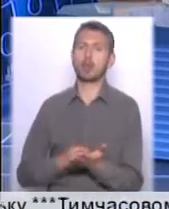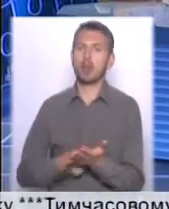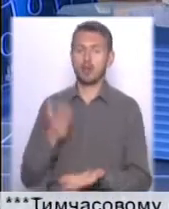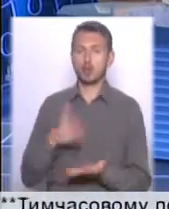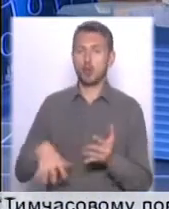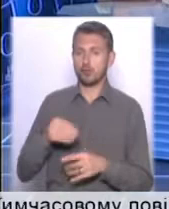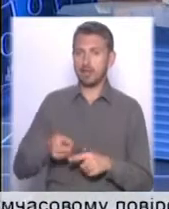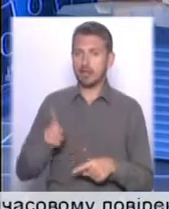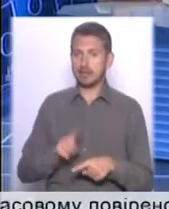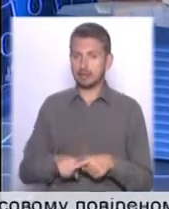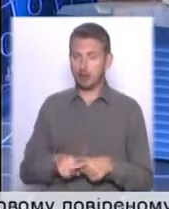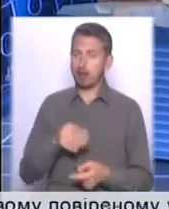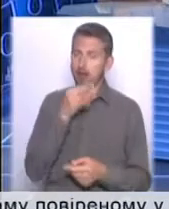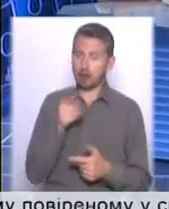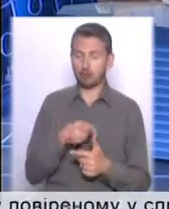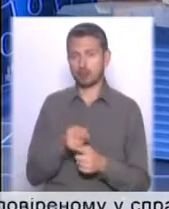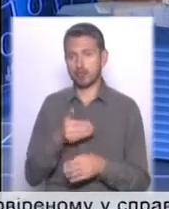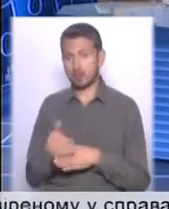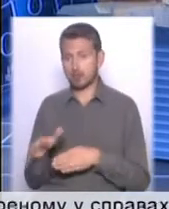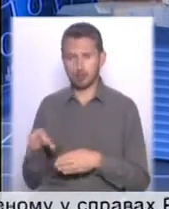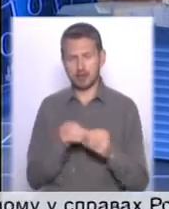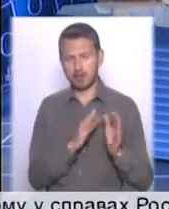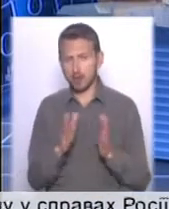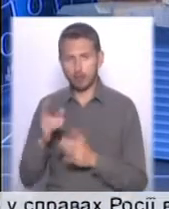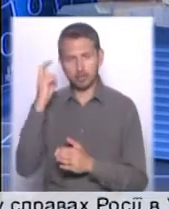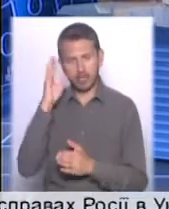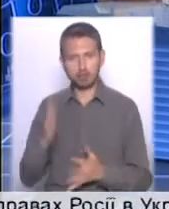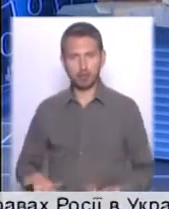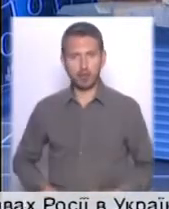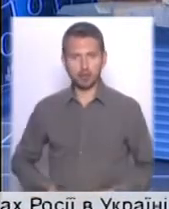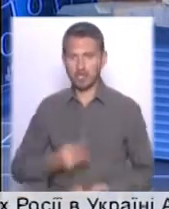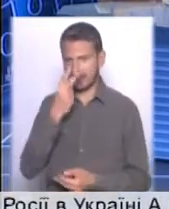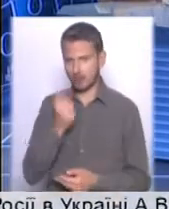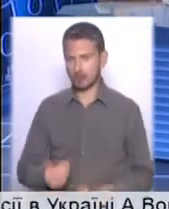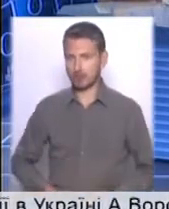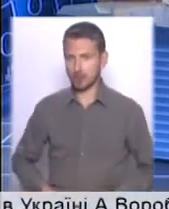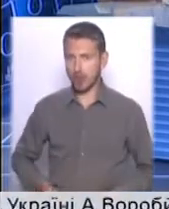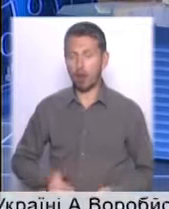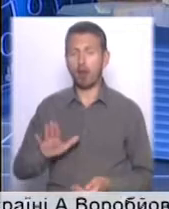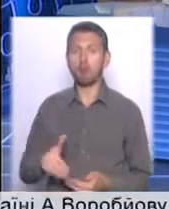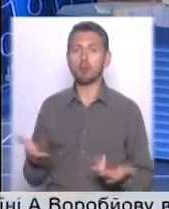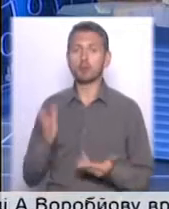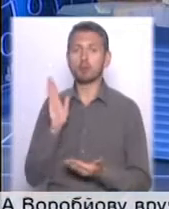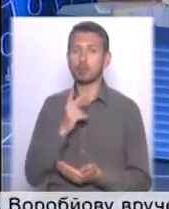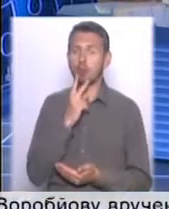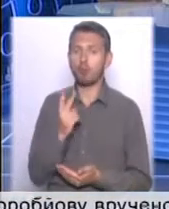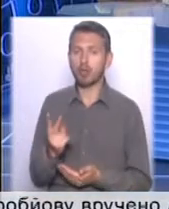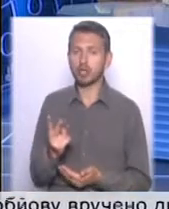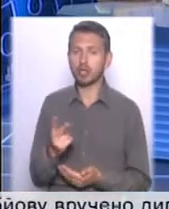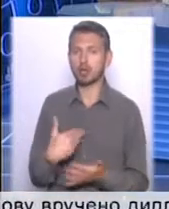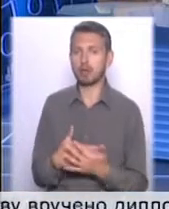якщо все це, рано чи пізно, все одно це все стабілізується, Київ буде жити звичним життям, а потім десь будемо бачити, наприклад, там